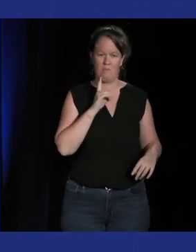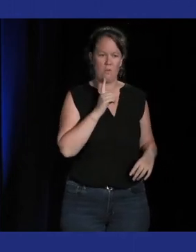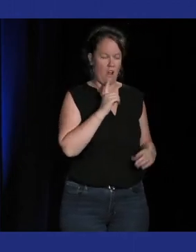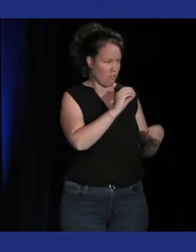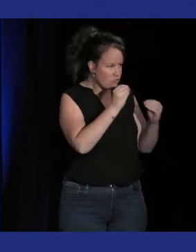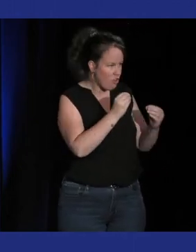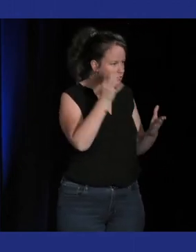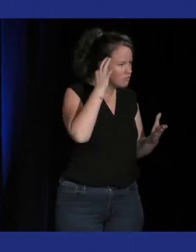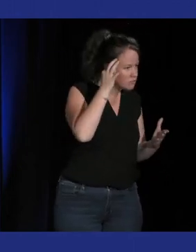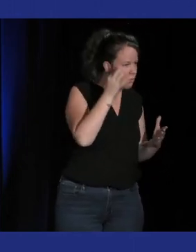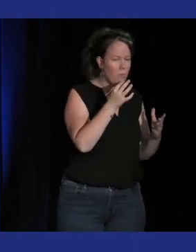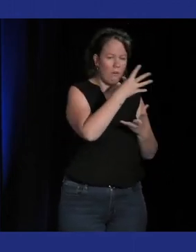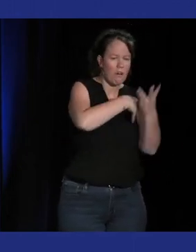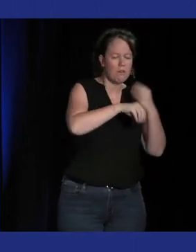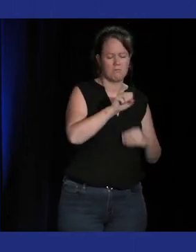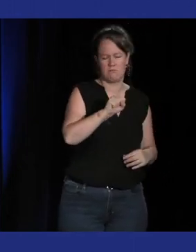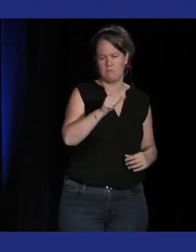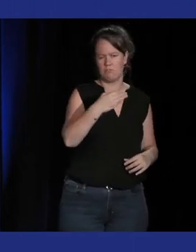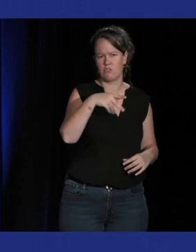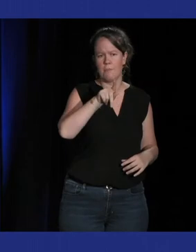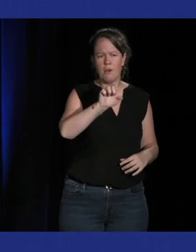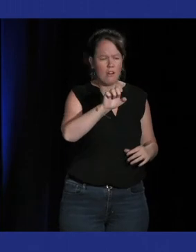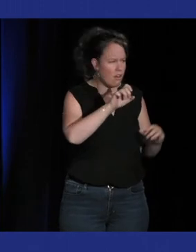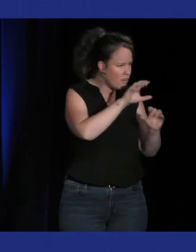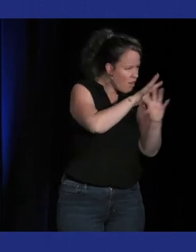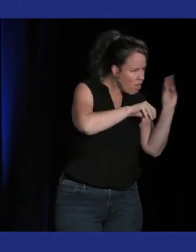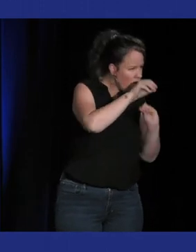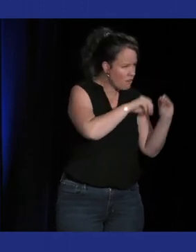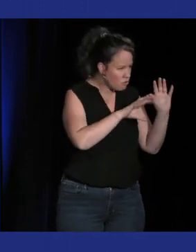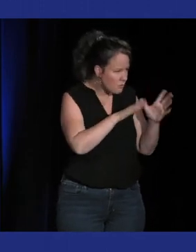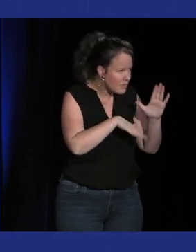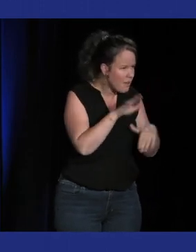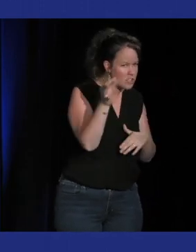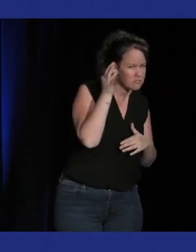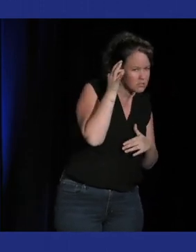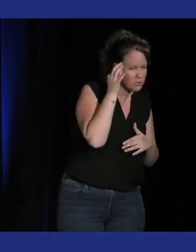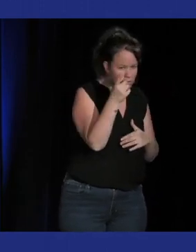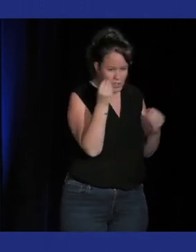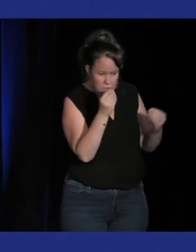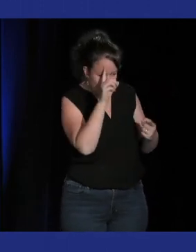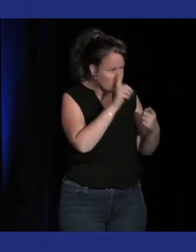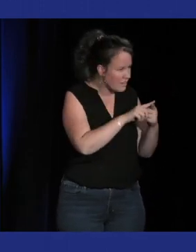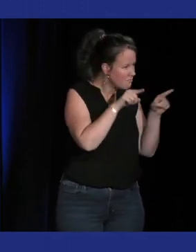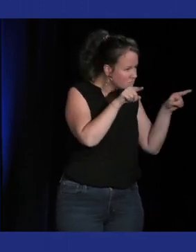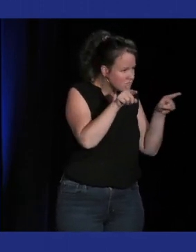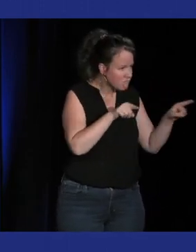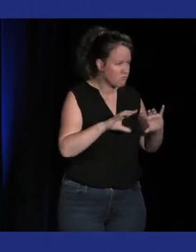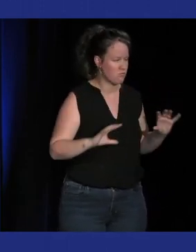c'est foutu un sample comment ça marche et comment je peux les faire monter avec les autres qui sont toutes les réflexions que peuvent se poser les DJ aussi c'est un peu